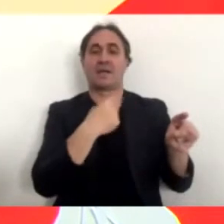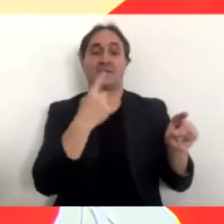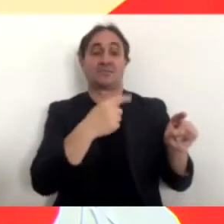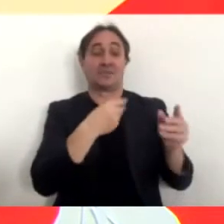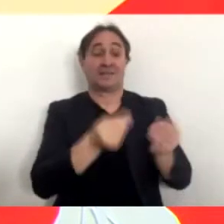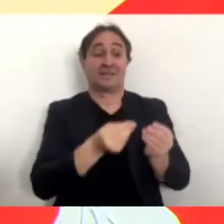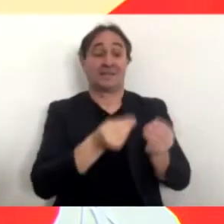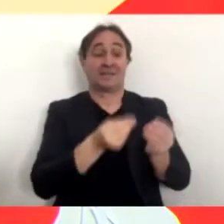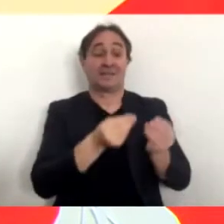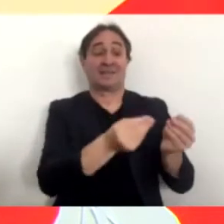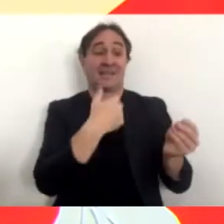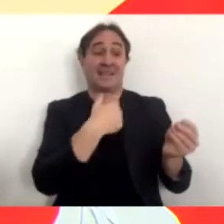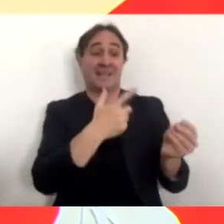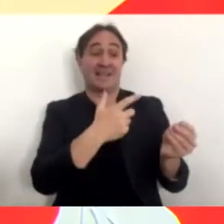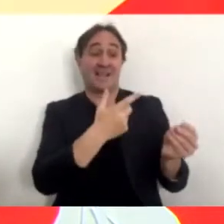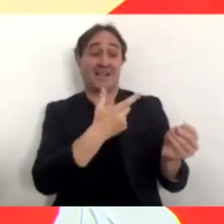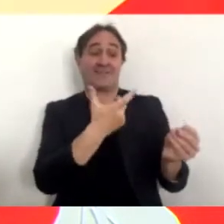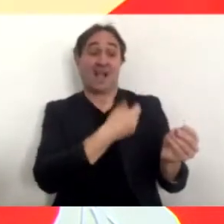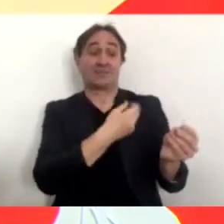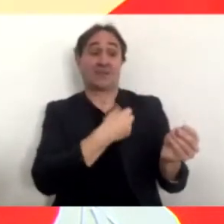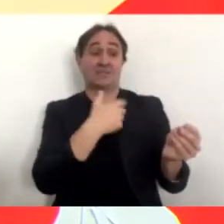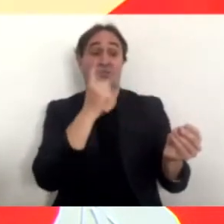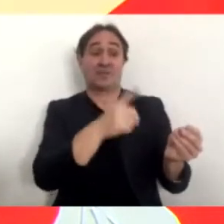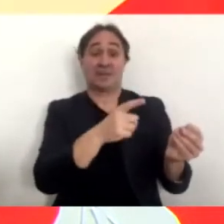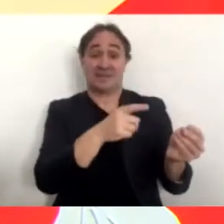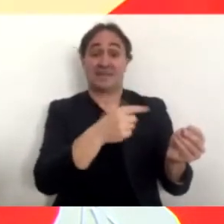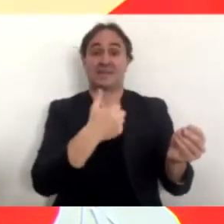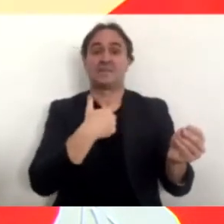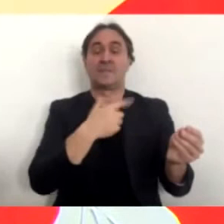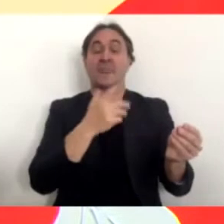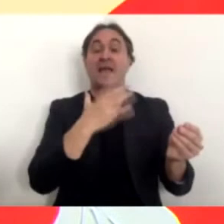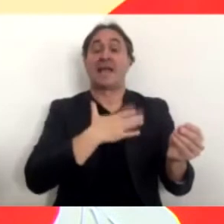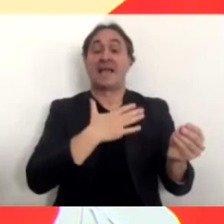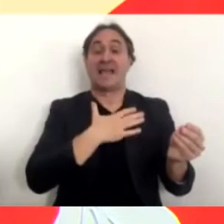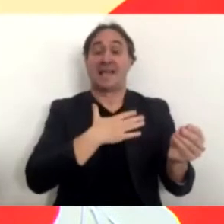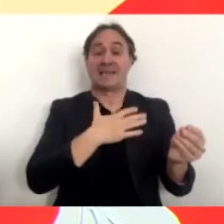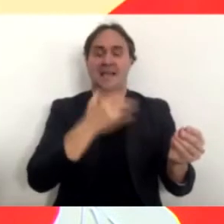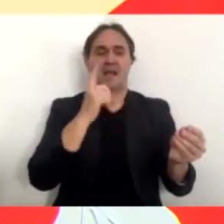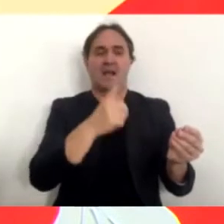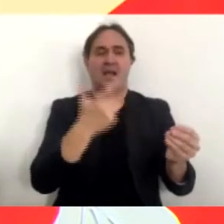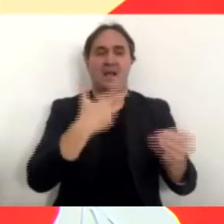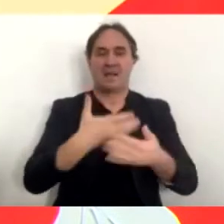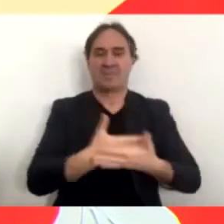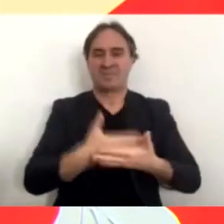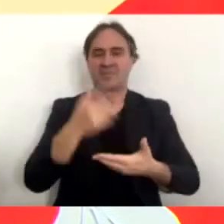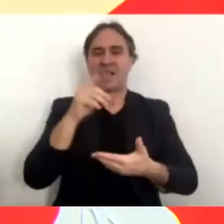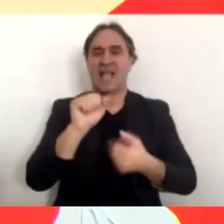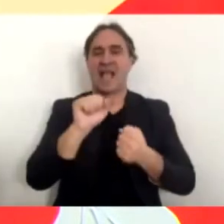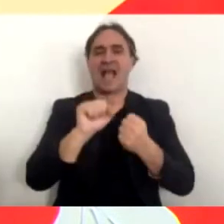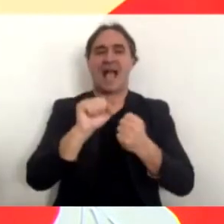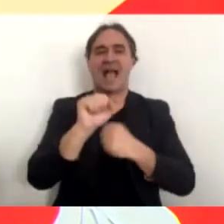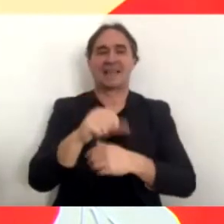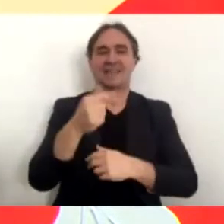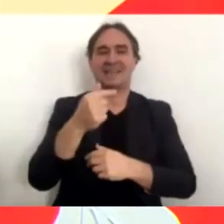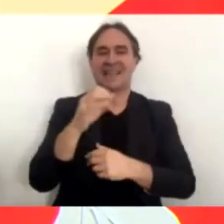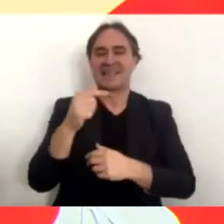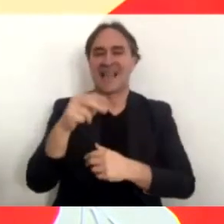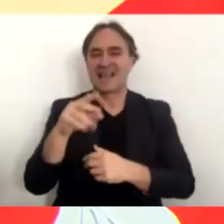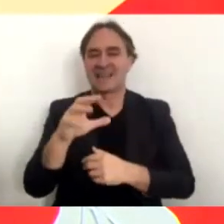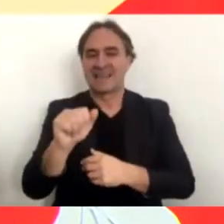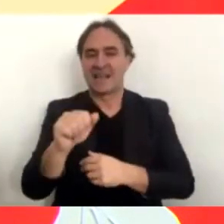in età pediatrica i riferimenti ovvi sono all'antitetanica piuttosto che all